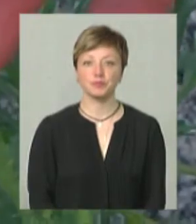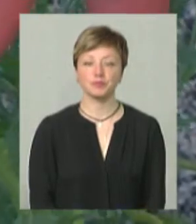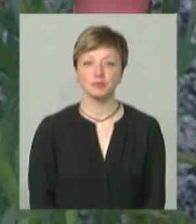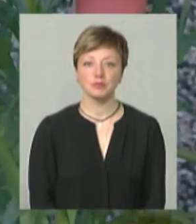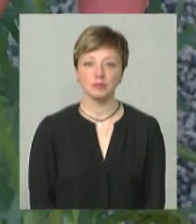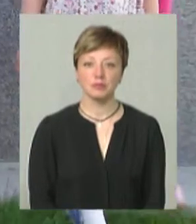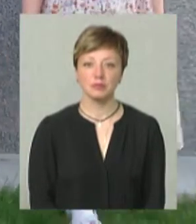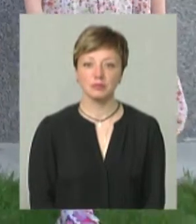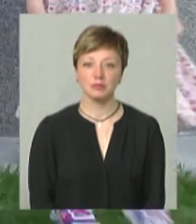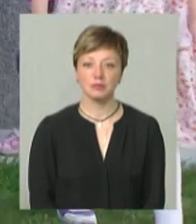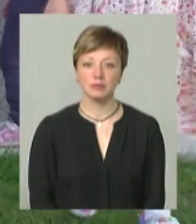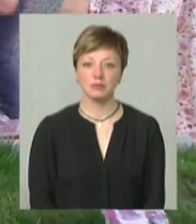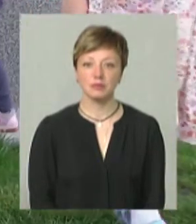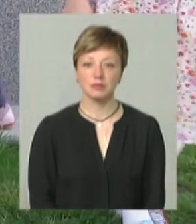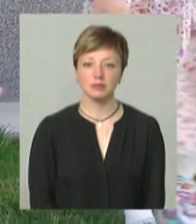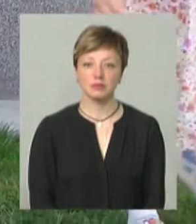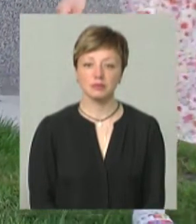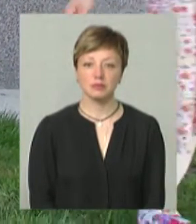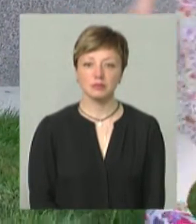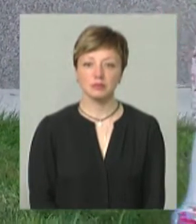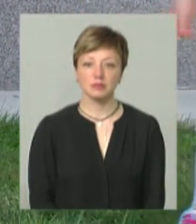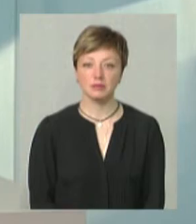Горішевський. Новини на Суспільному. Хмельницький.